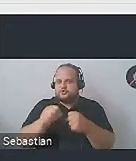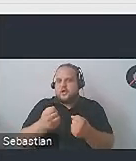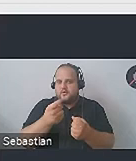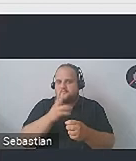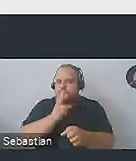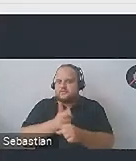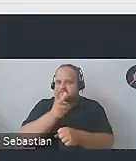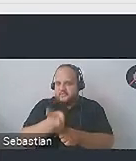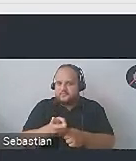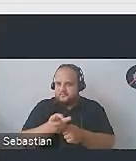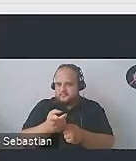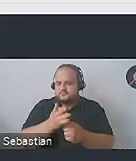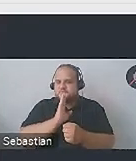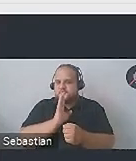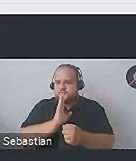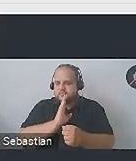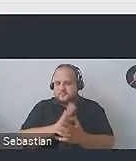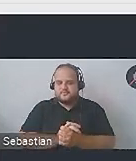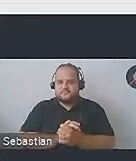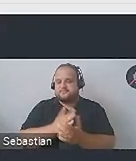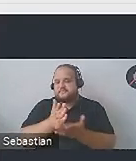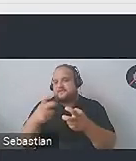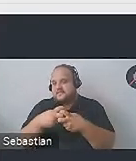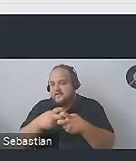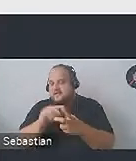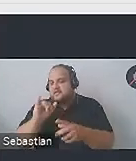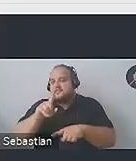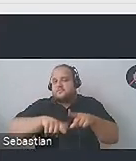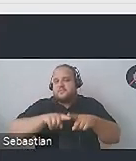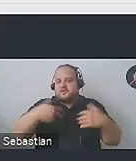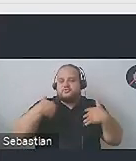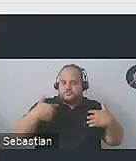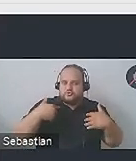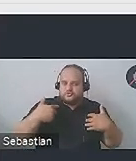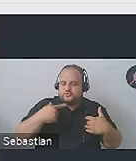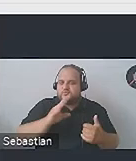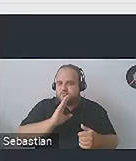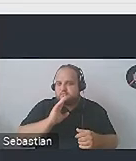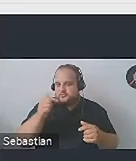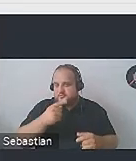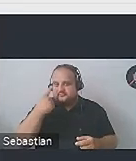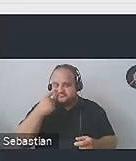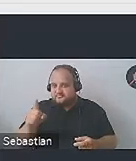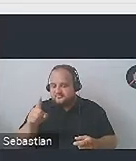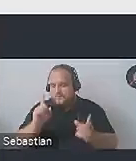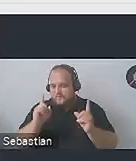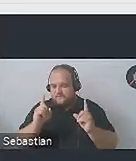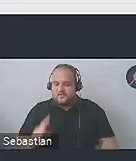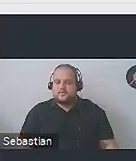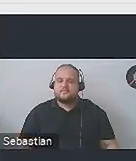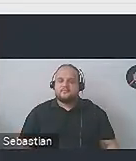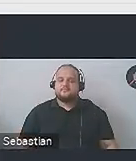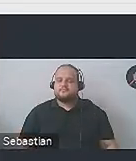dostępności zarówno w przestrzeni wirtualnej, jak i w przestrzeni realnej. Warto zwracać na to uwagę. Musi być zawsze jakiś